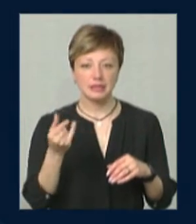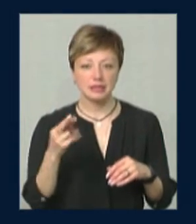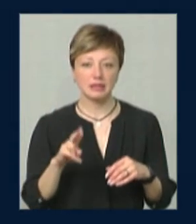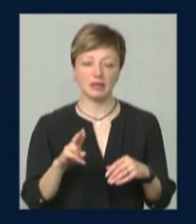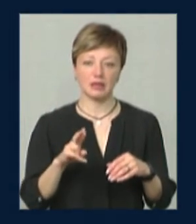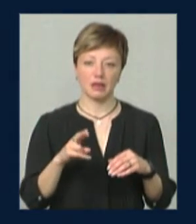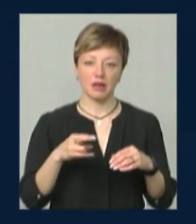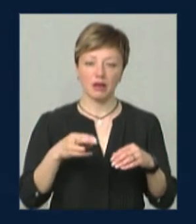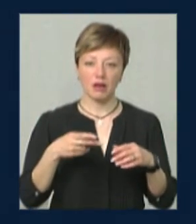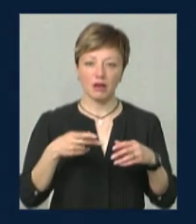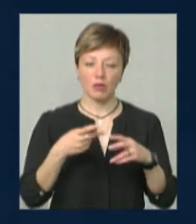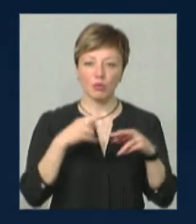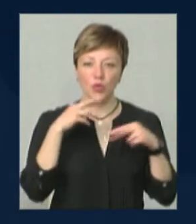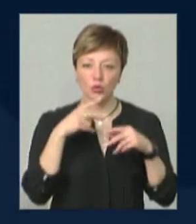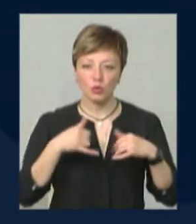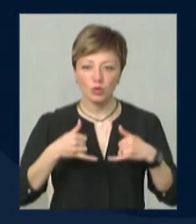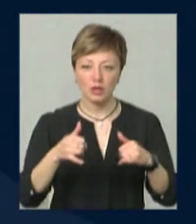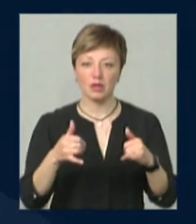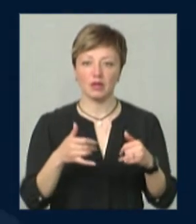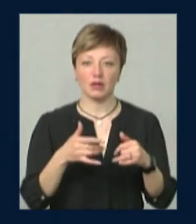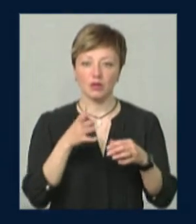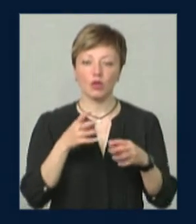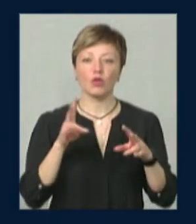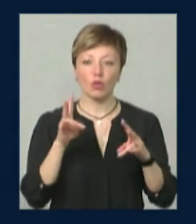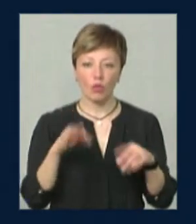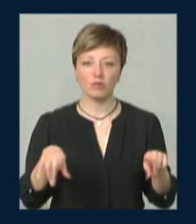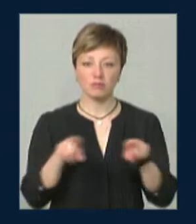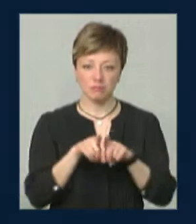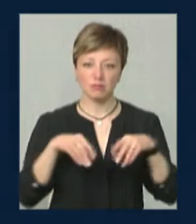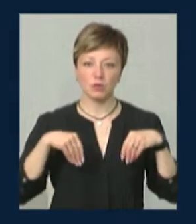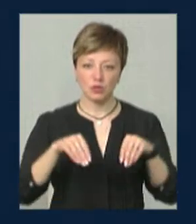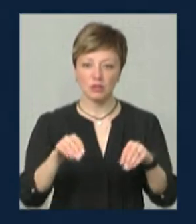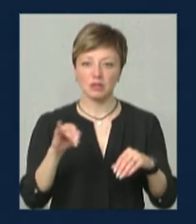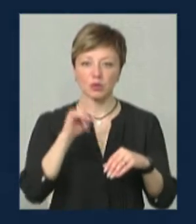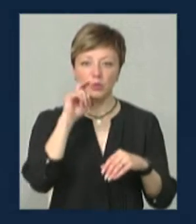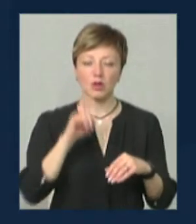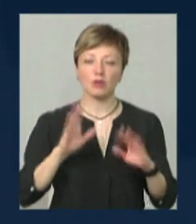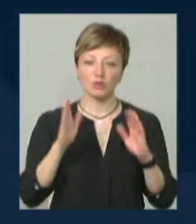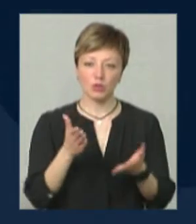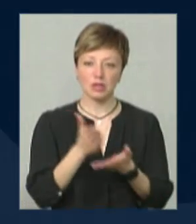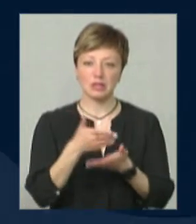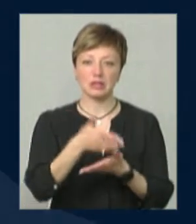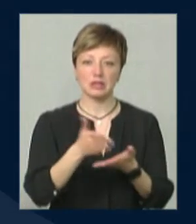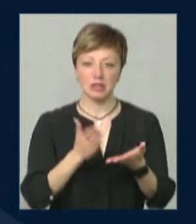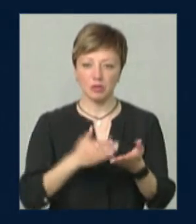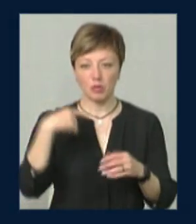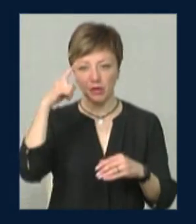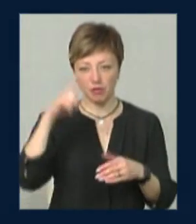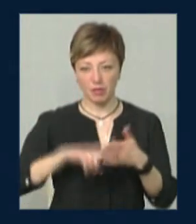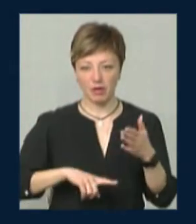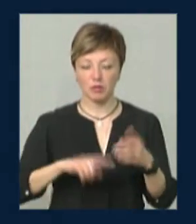Протруйники поступали вчасно, але тим не менше ми посіялися, і Україна буде з хлібом, я переконаний.